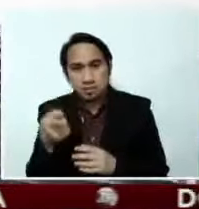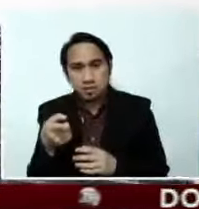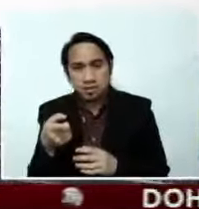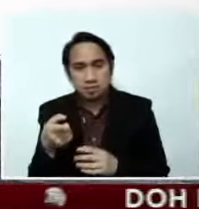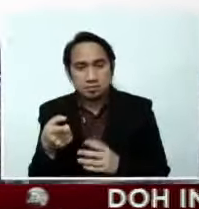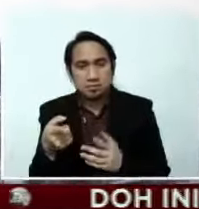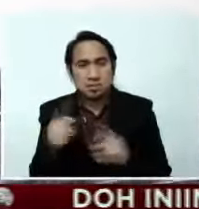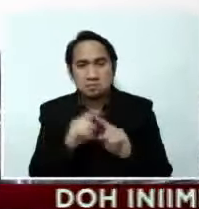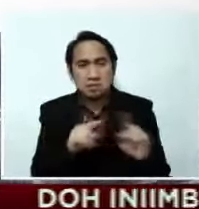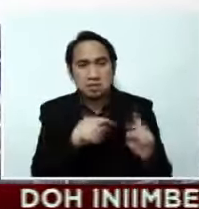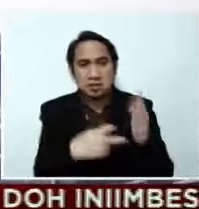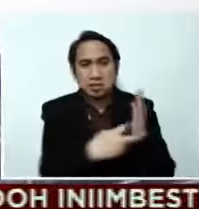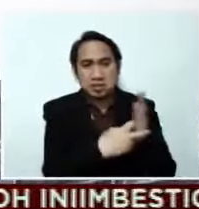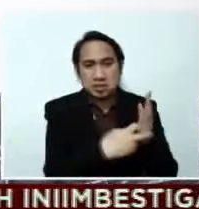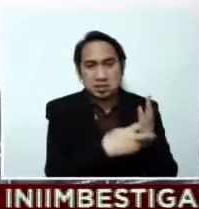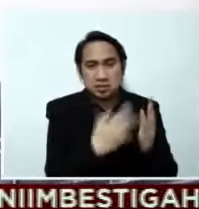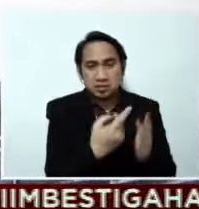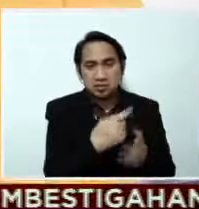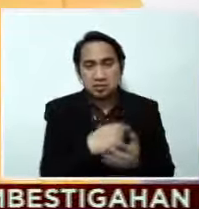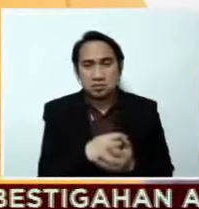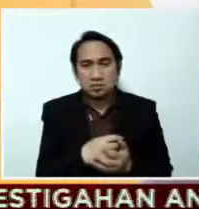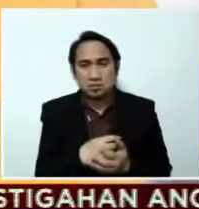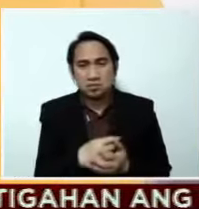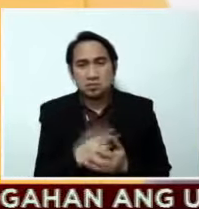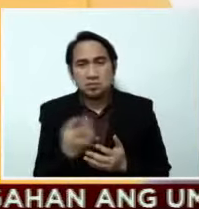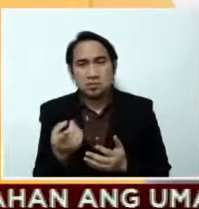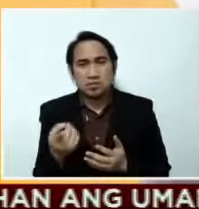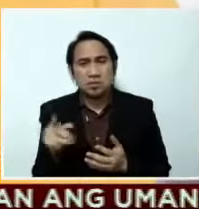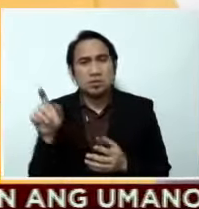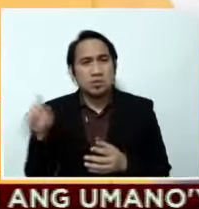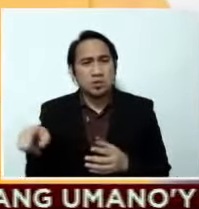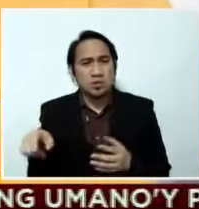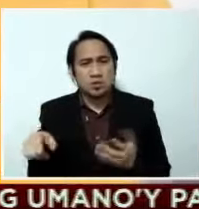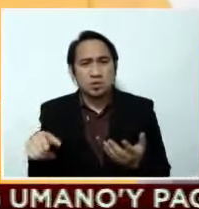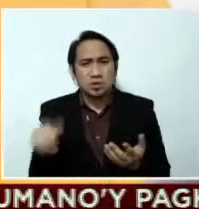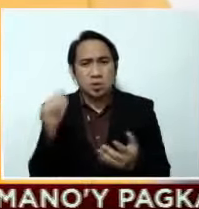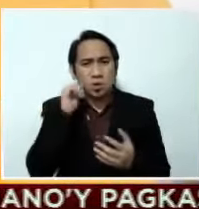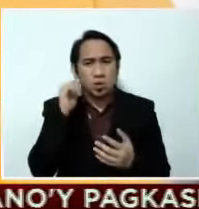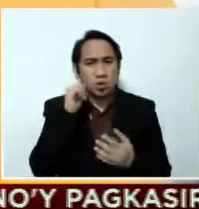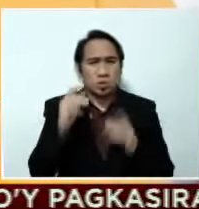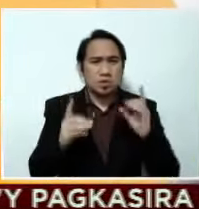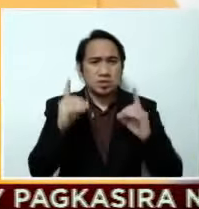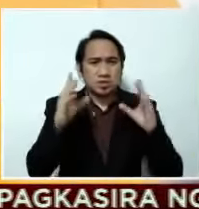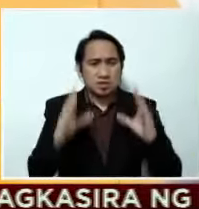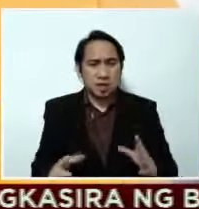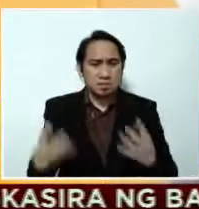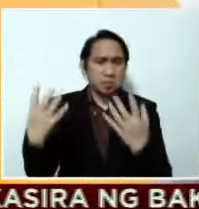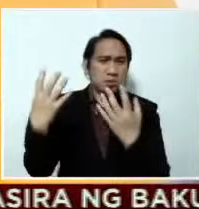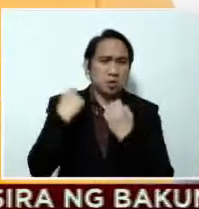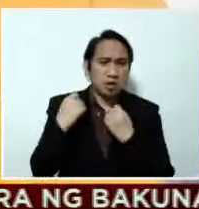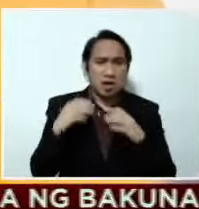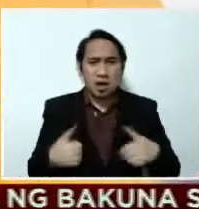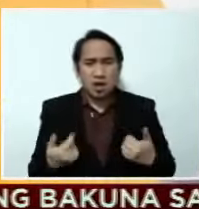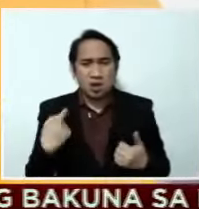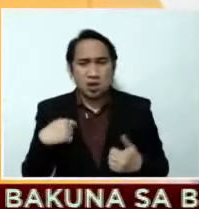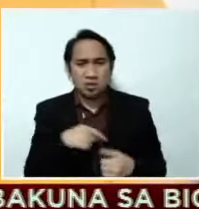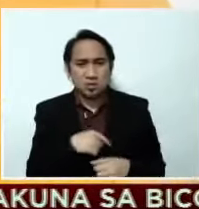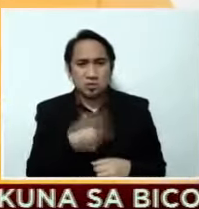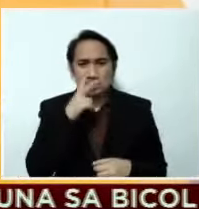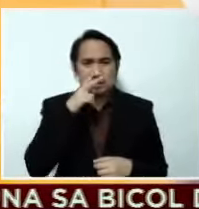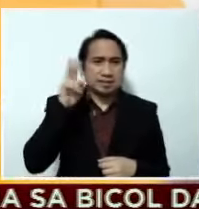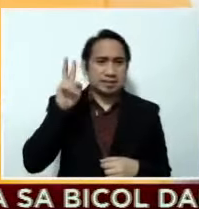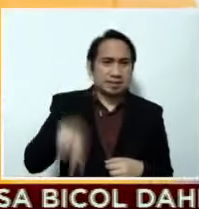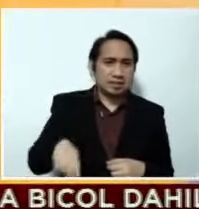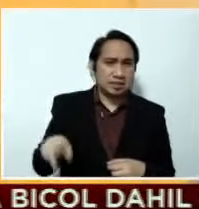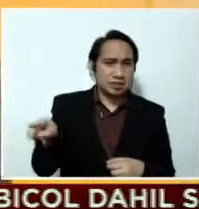natikitan si Roberto. Sana naman kasayero huli nila kung kami naman lagi mga driver rinuhuli nila paano naman kami. Hindi ko naman nakita na